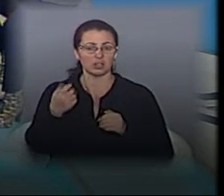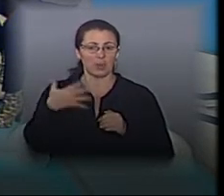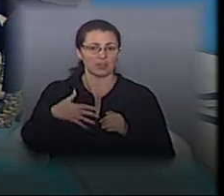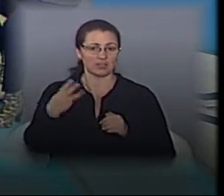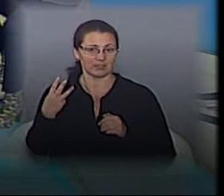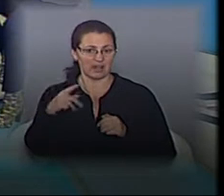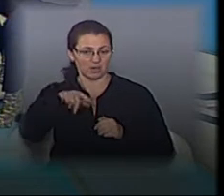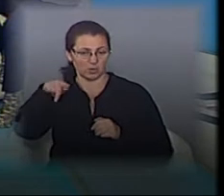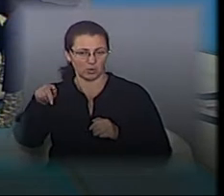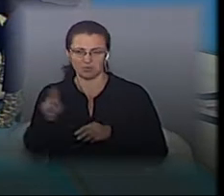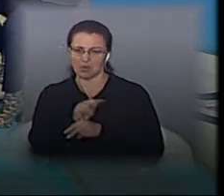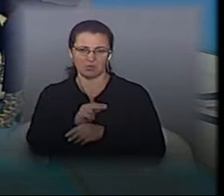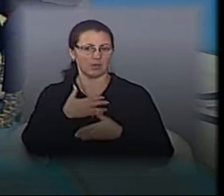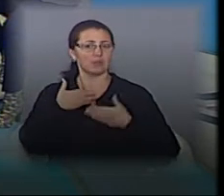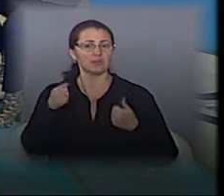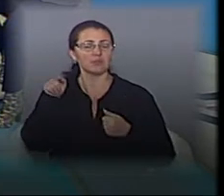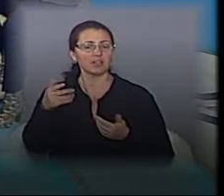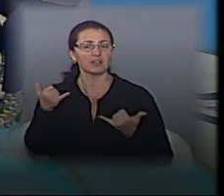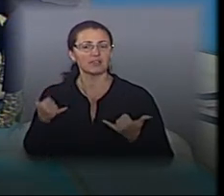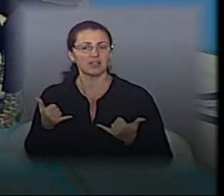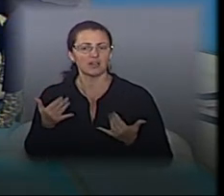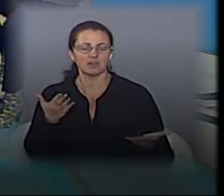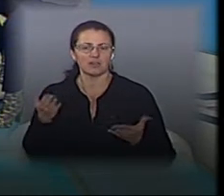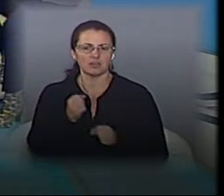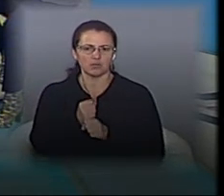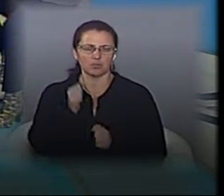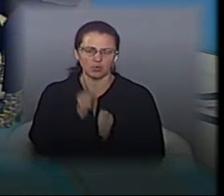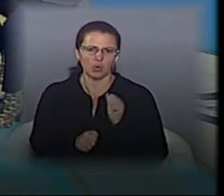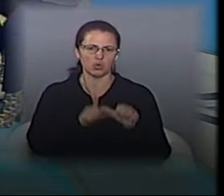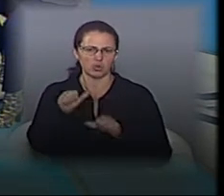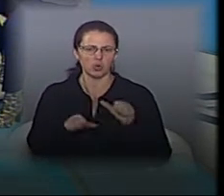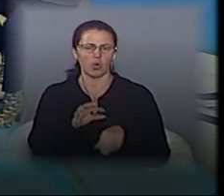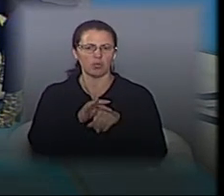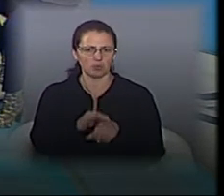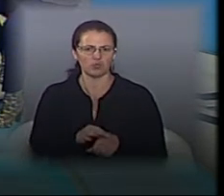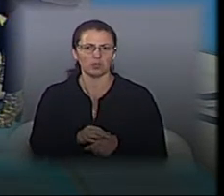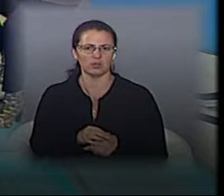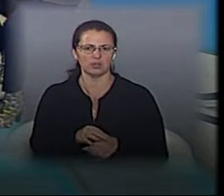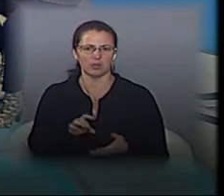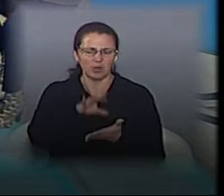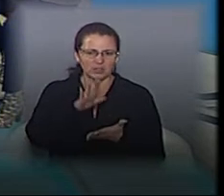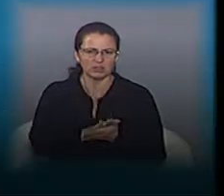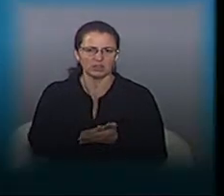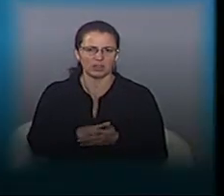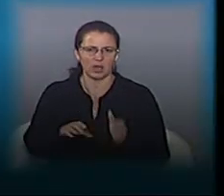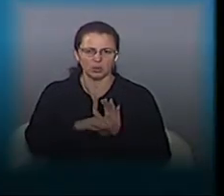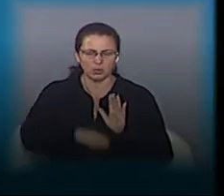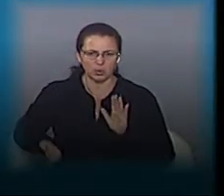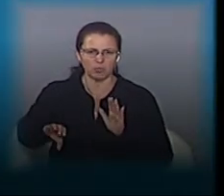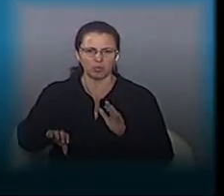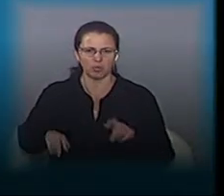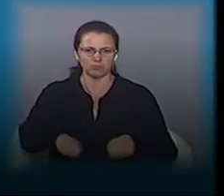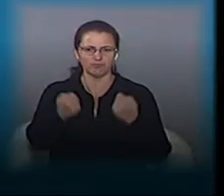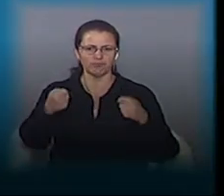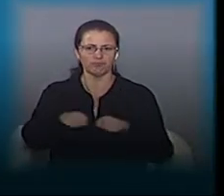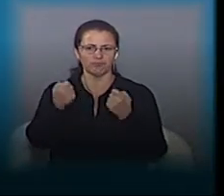Там вона не відремонтована, там зараз якісь роботи кожного року проводяться, там регулярно трубу чомусь прориває, чи каналізаційну, чи